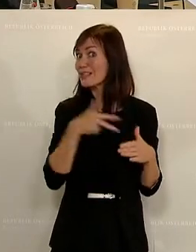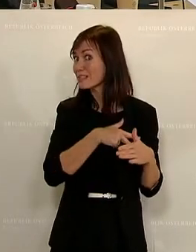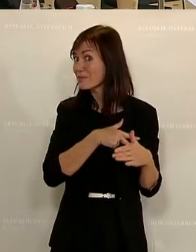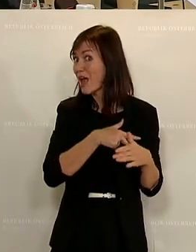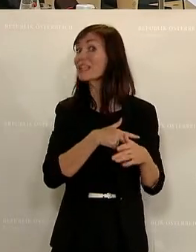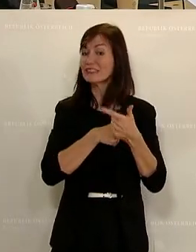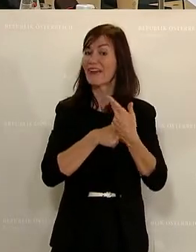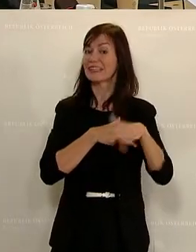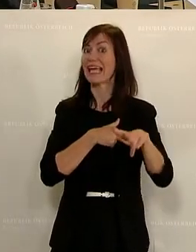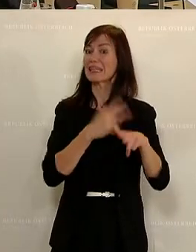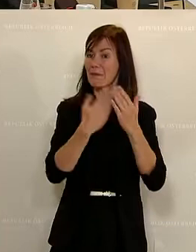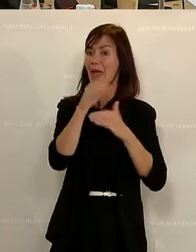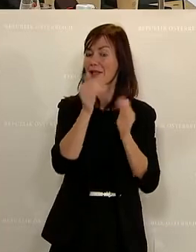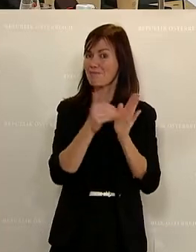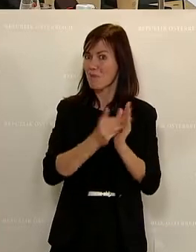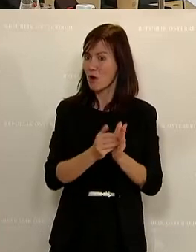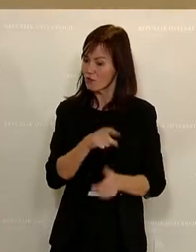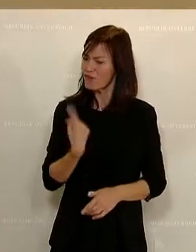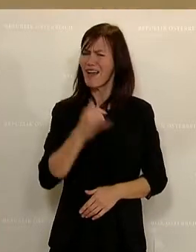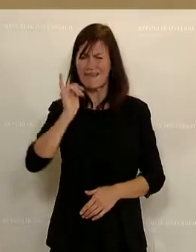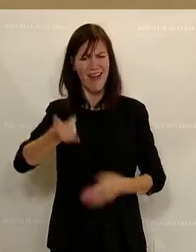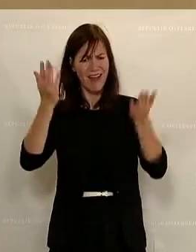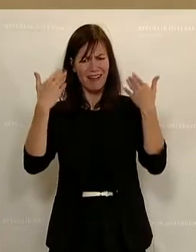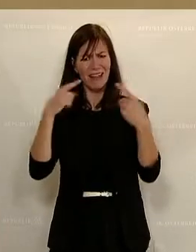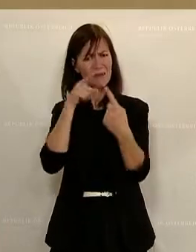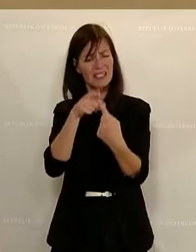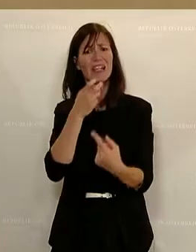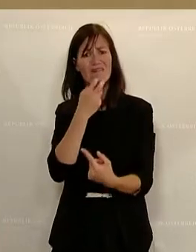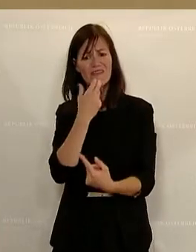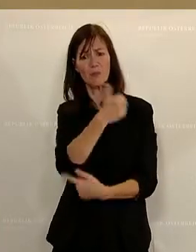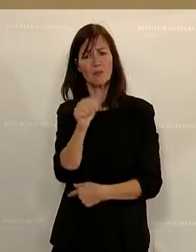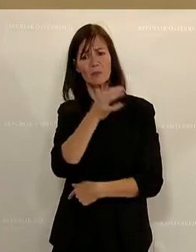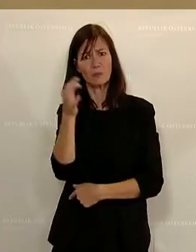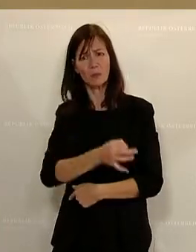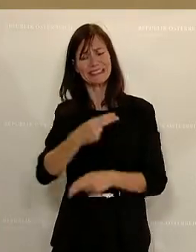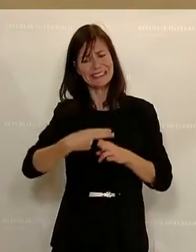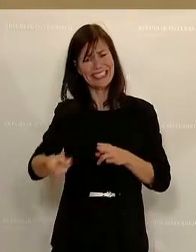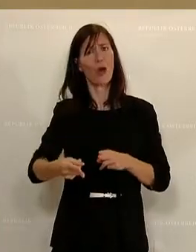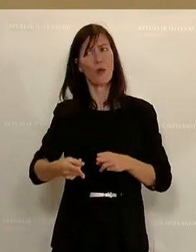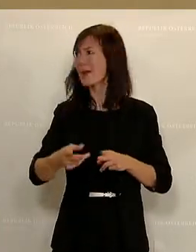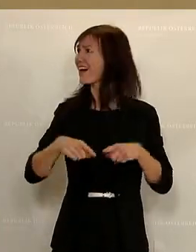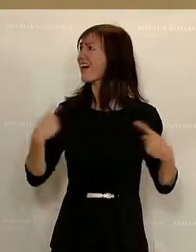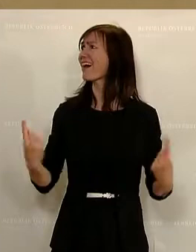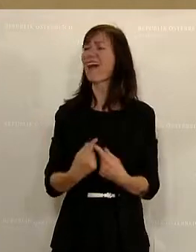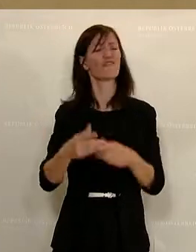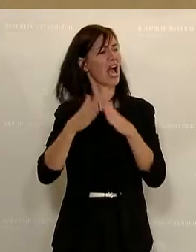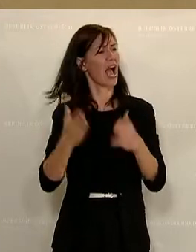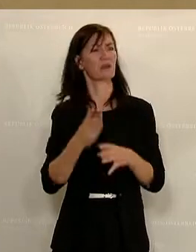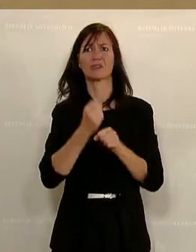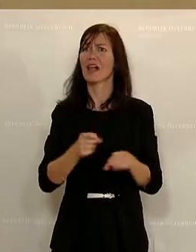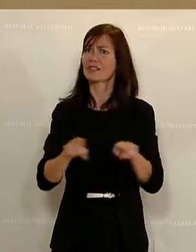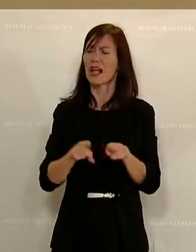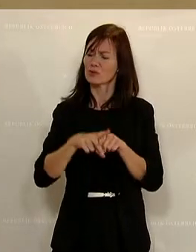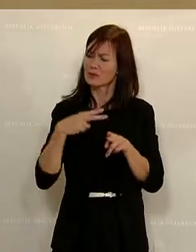dazu bereit, weil wir wieder sagen, wir stehen zu diesen Klimazielen. Wir wollen 100 Prozent saubere Raumwärme auch für alle Haushalte zu Hause.